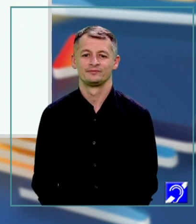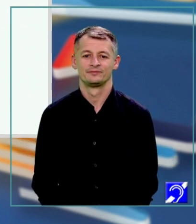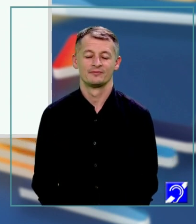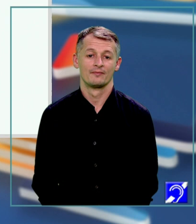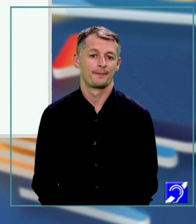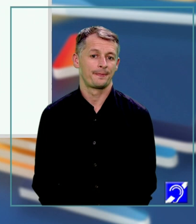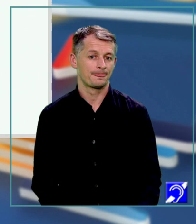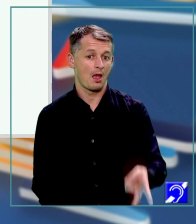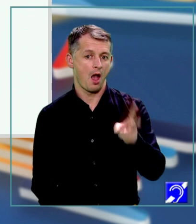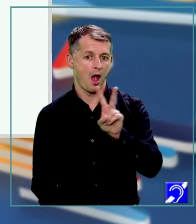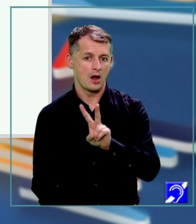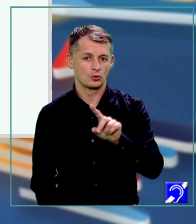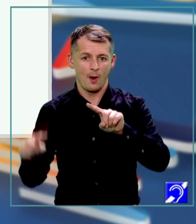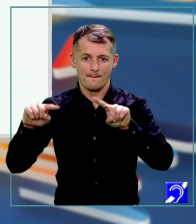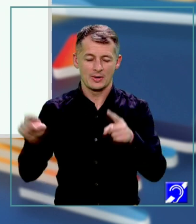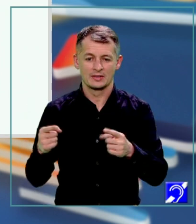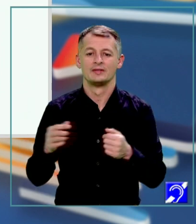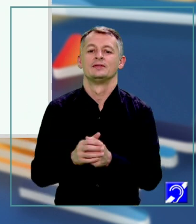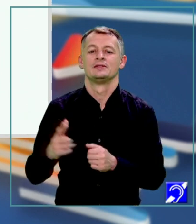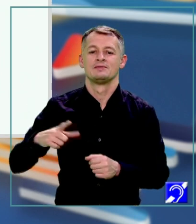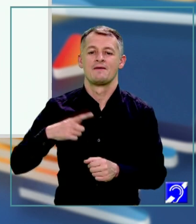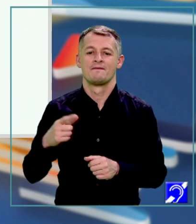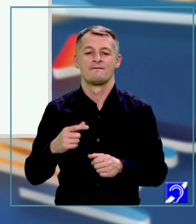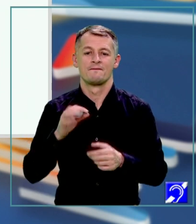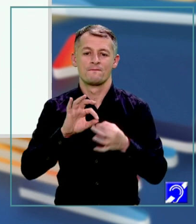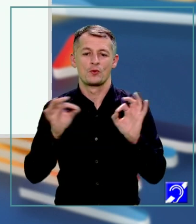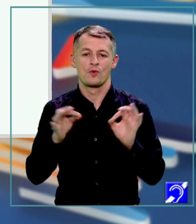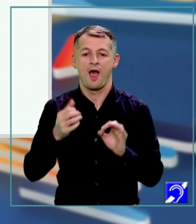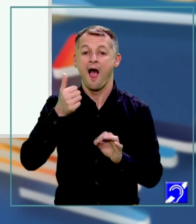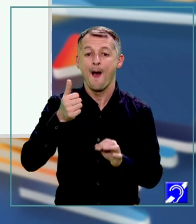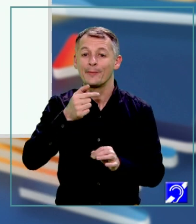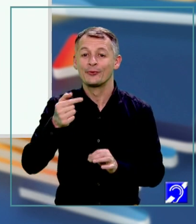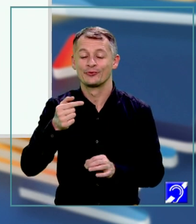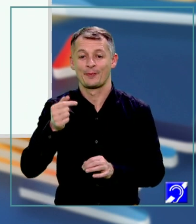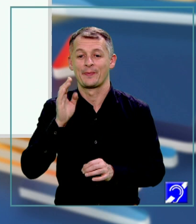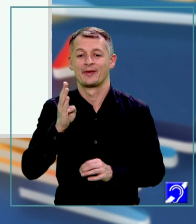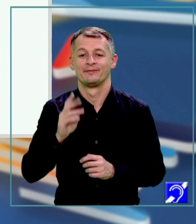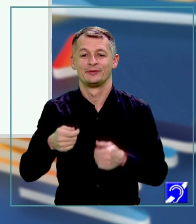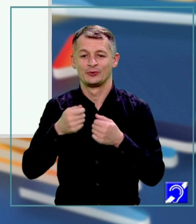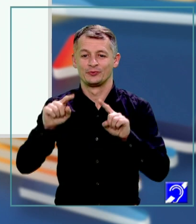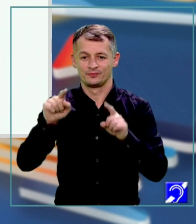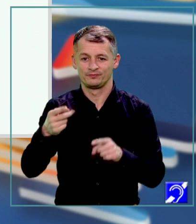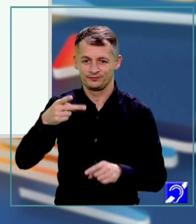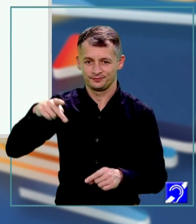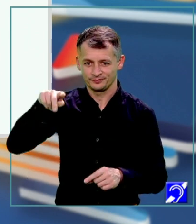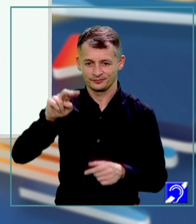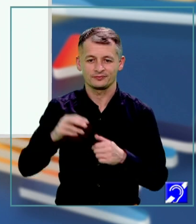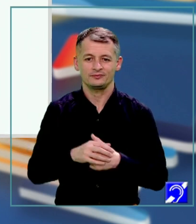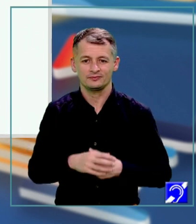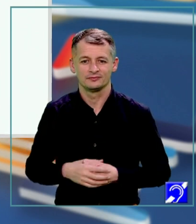doua paranteză este formula A minus B totul la pătrat.